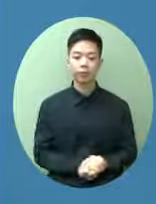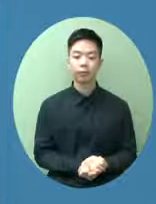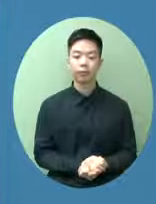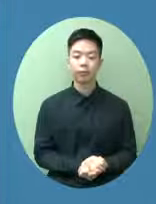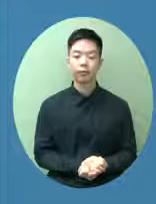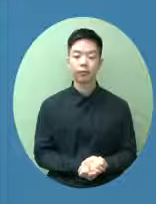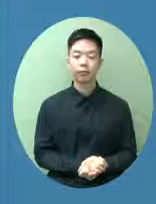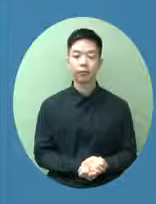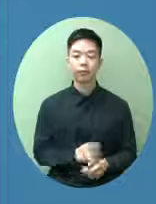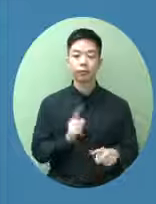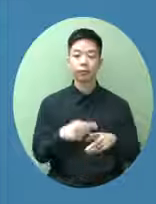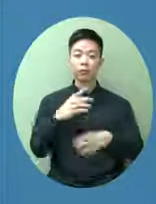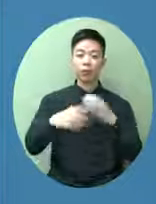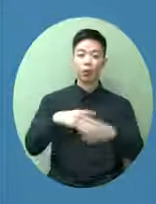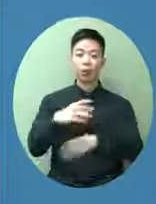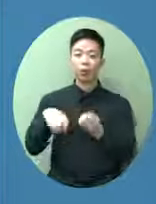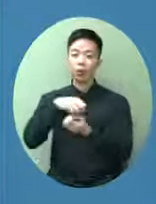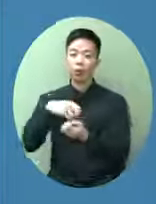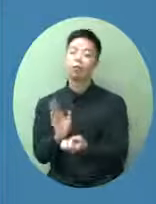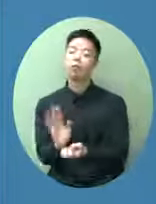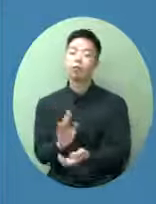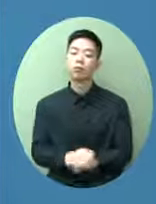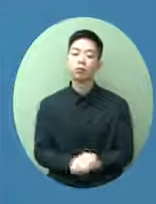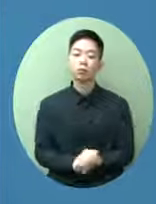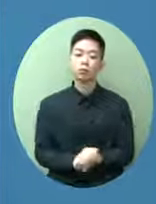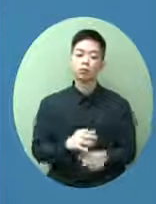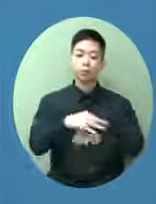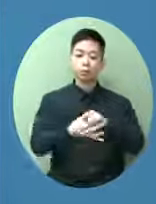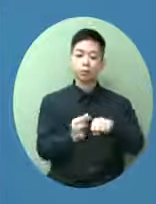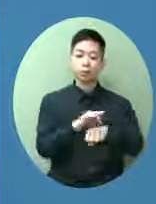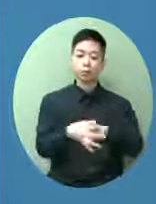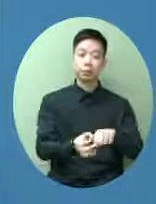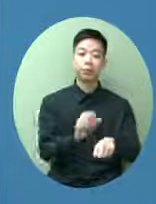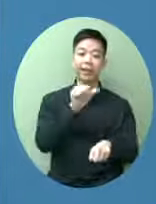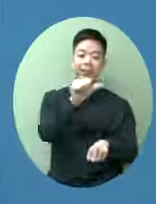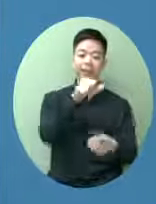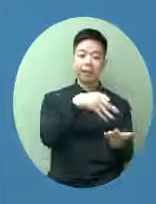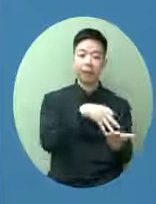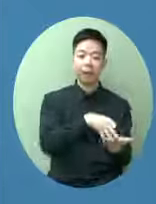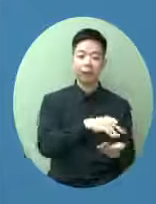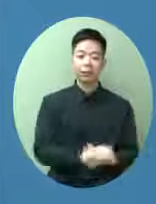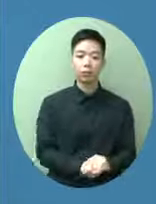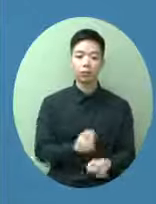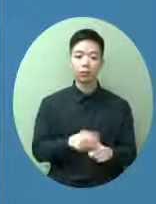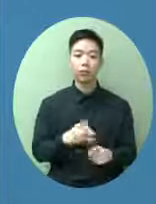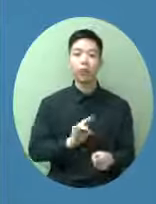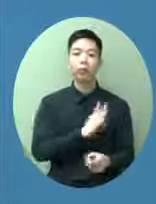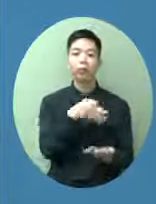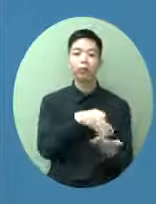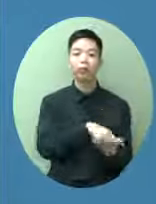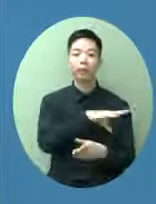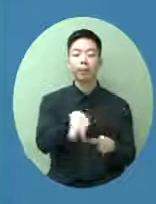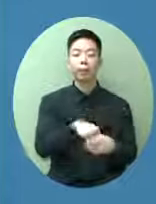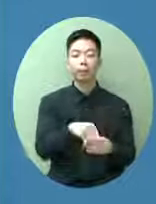不是那麼複雜我們在A組的國家有些已經屬於機制以來譬如英國